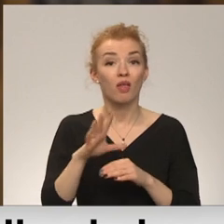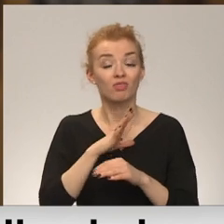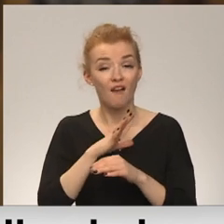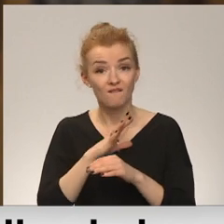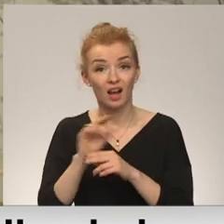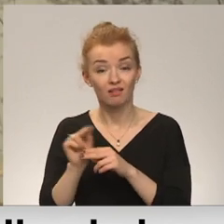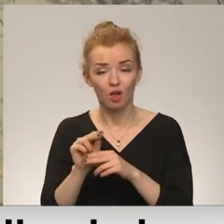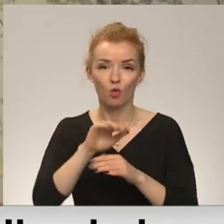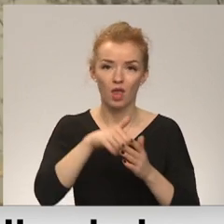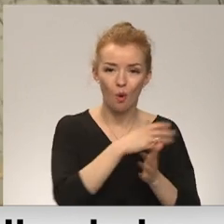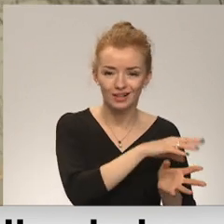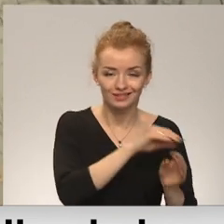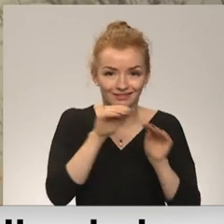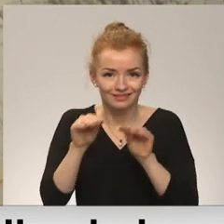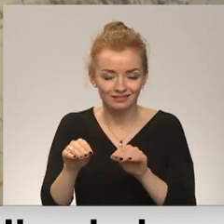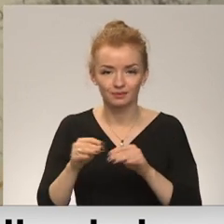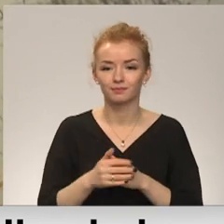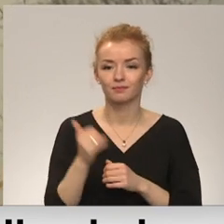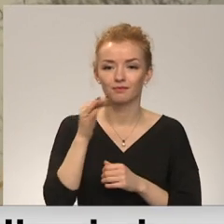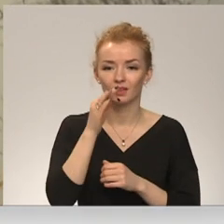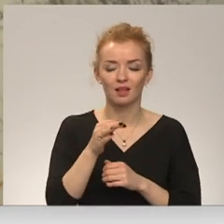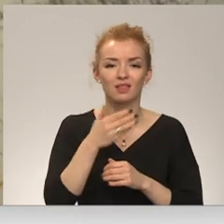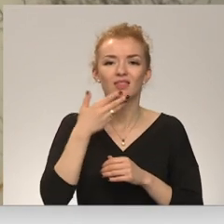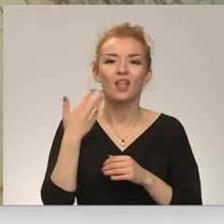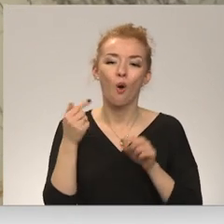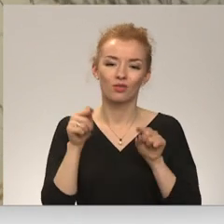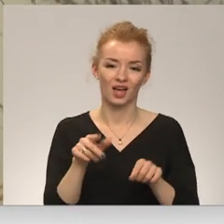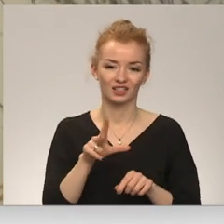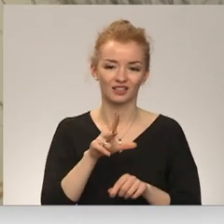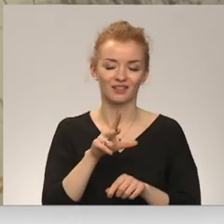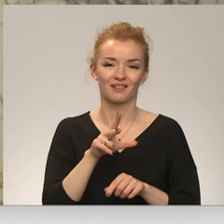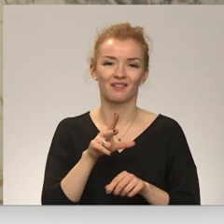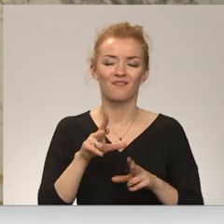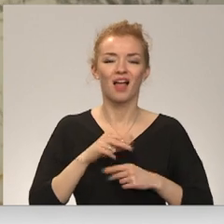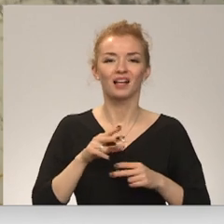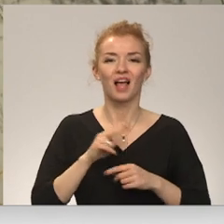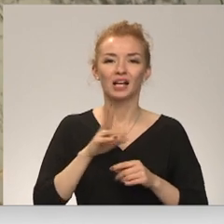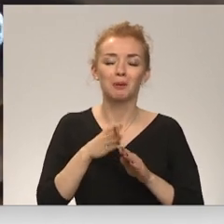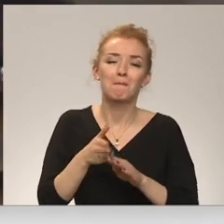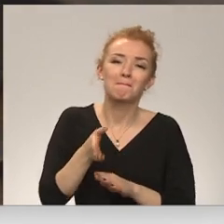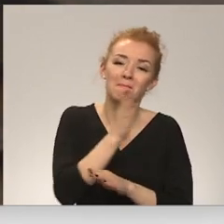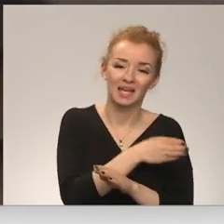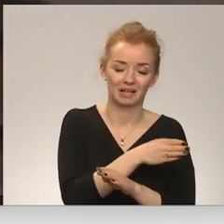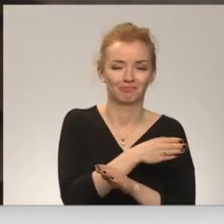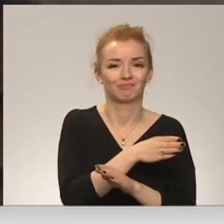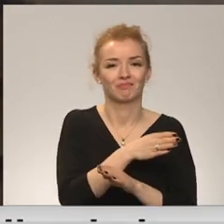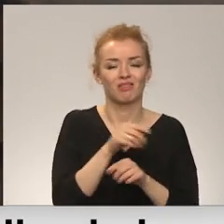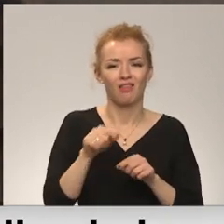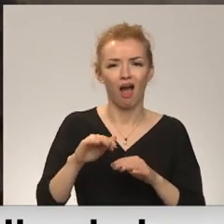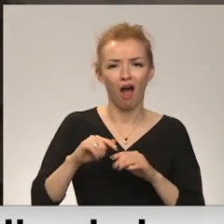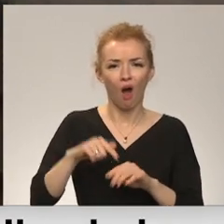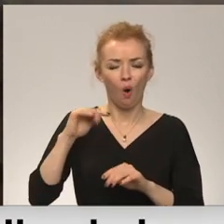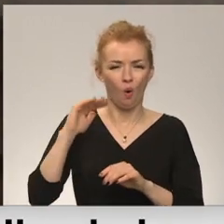ir izgatavots no jauna. Liekās, ka nav tās dvēseles, kas bija pirms tā ugunsgrēka tajai skolai. Kaut kā tā aura,